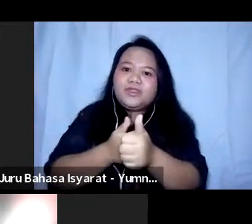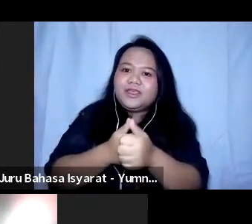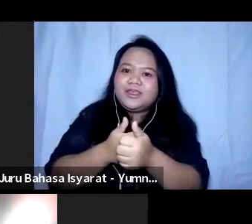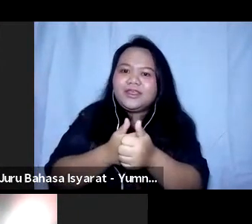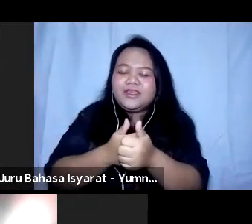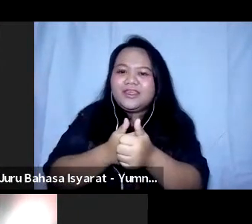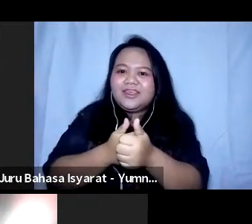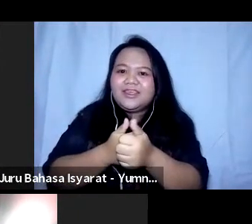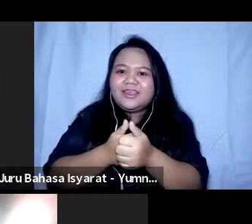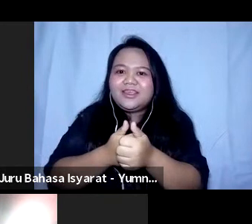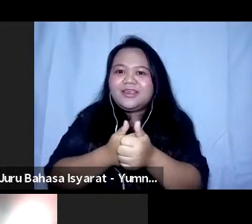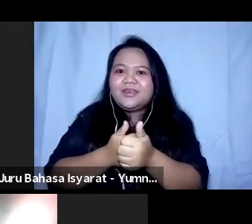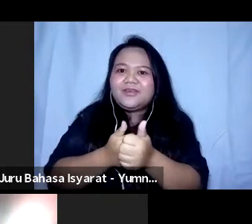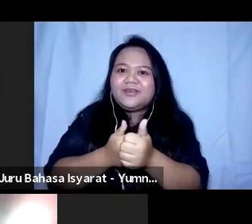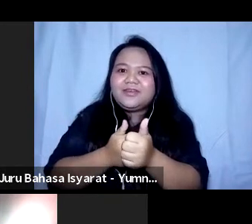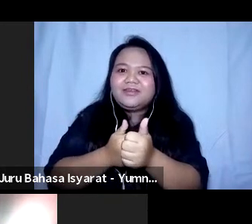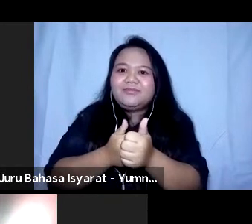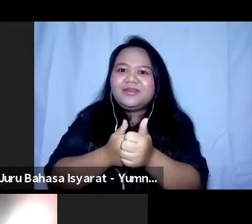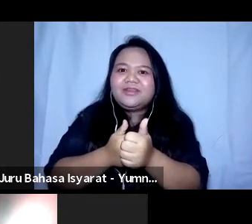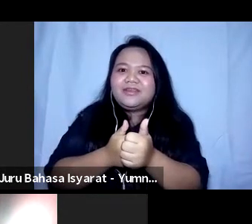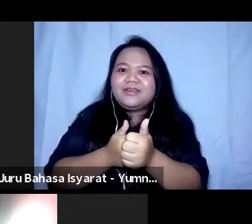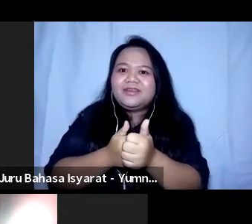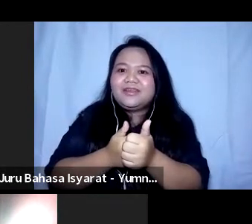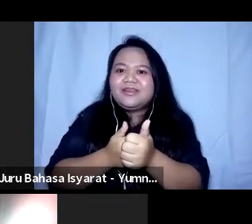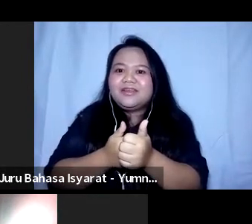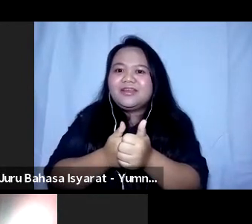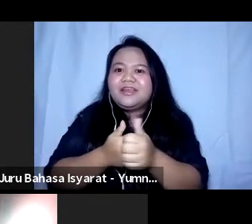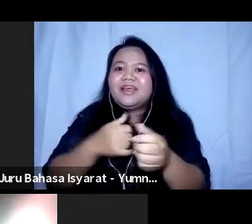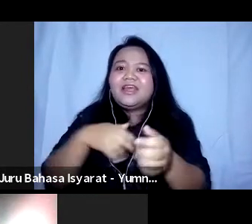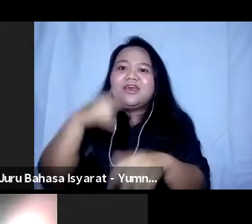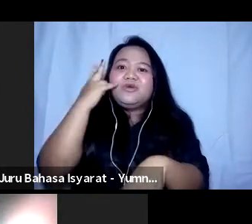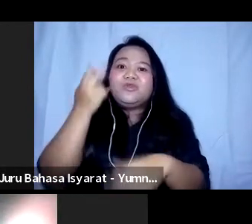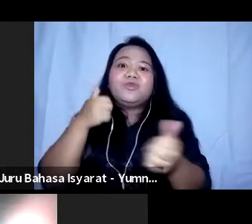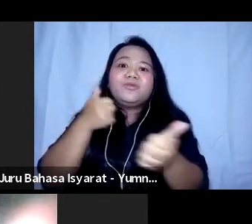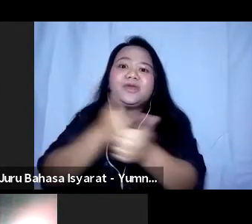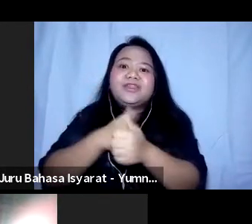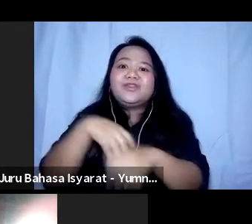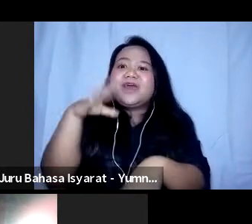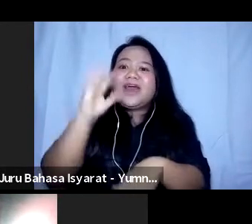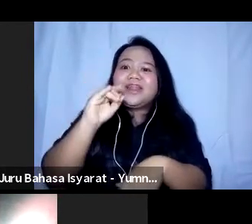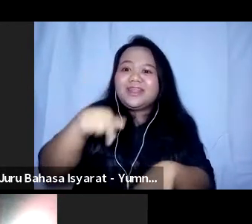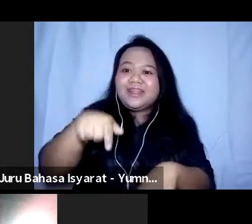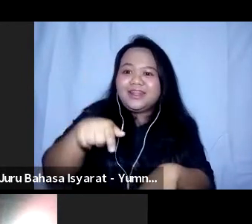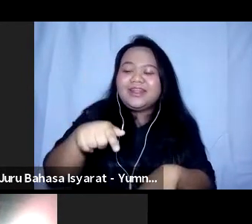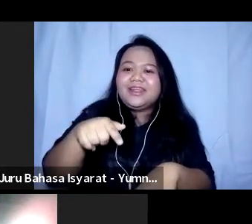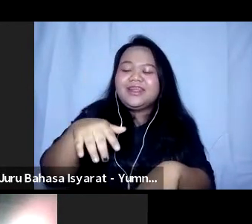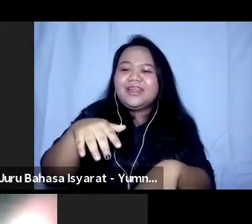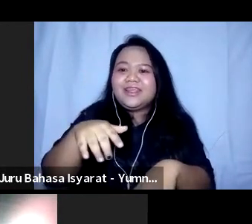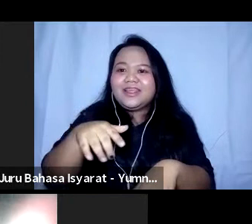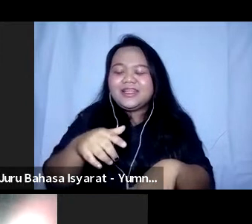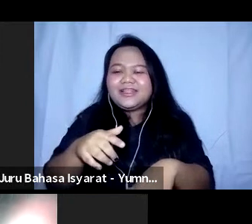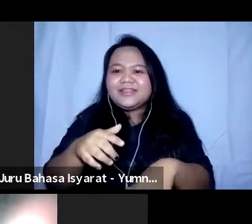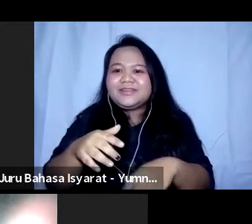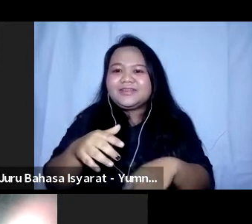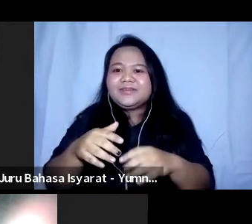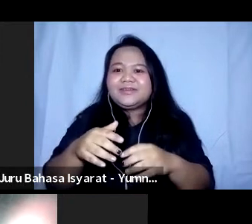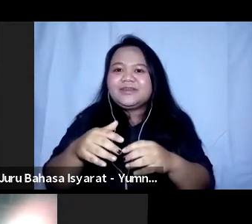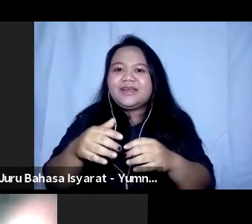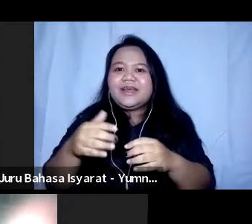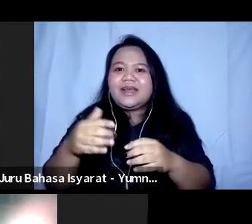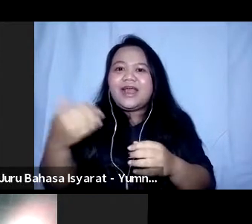mengikuti acara pada saat ini yang mana mengadakan